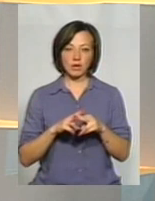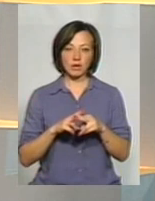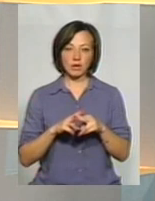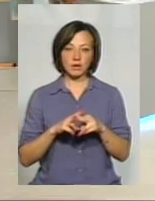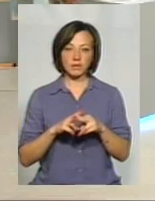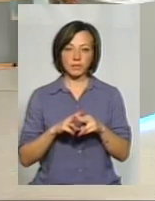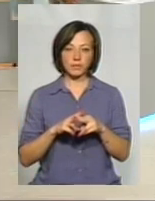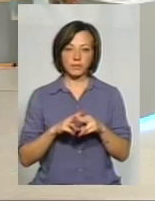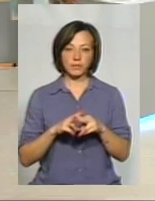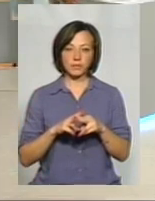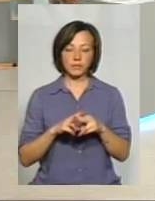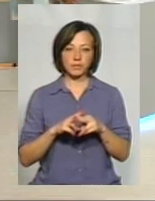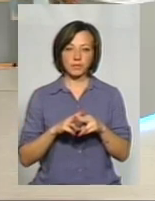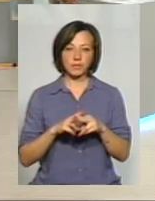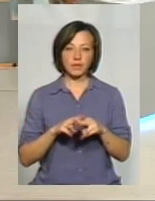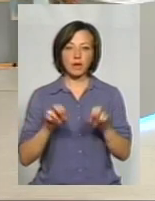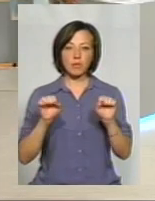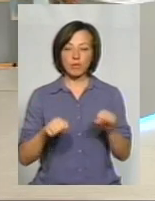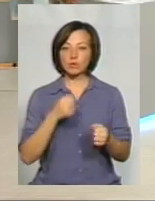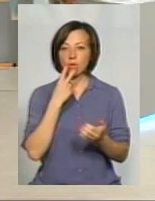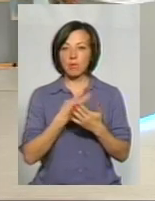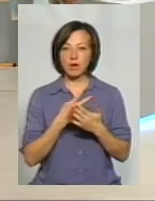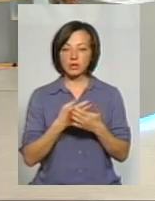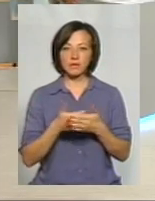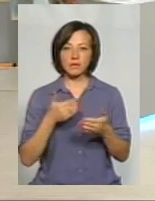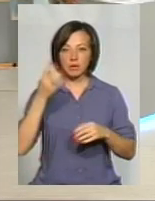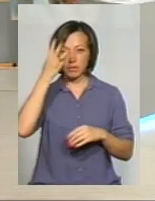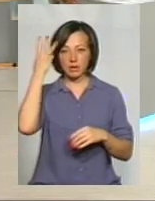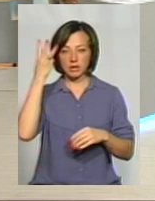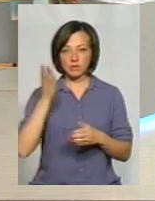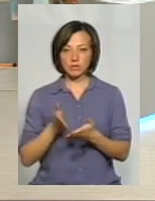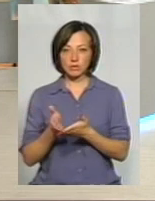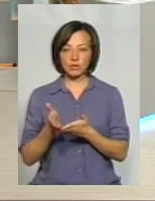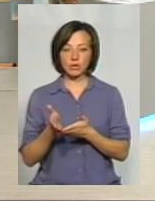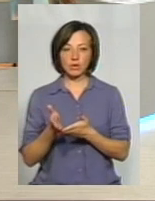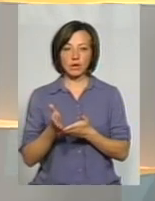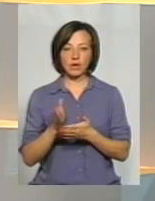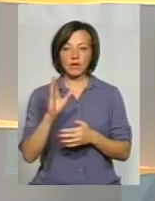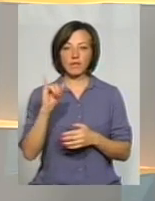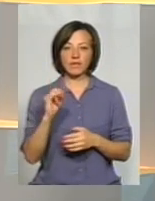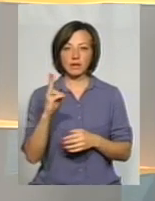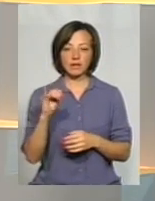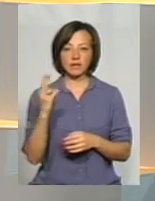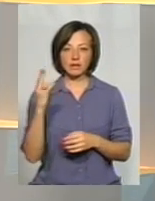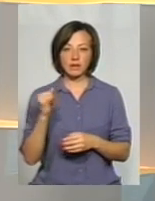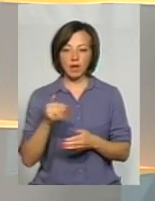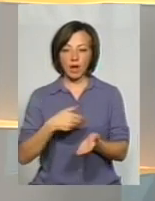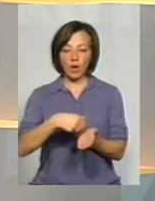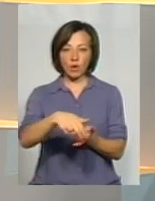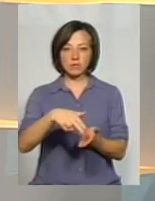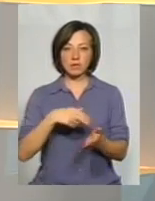можете побачити від Хмельницького в сторону Дорецьковського перекрестка, розмітку виконали